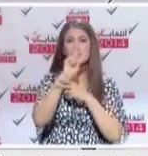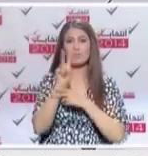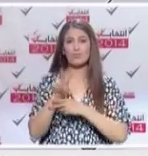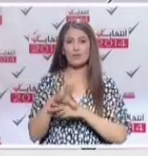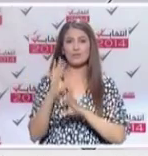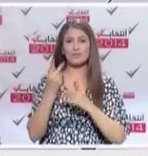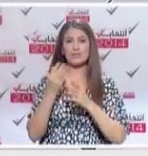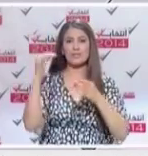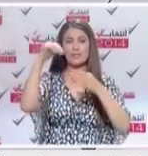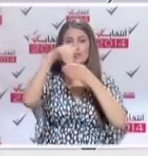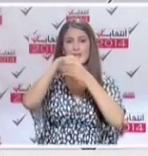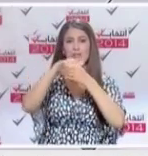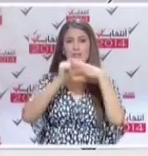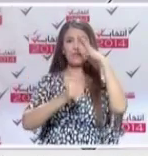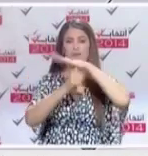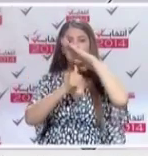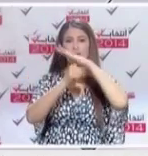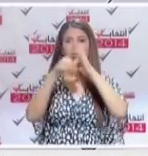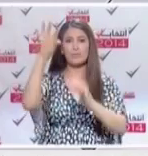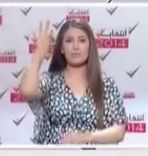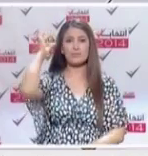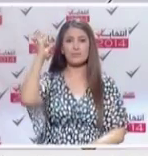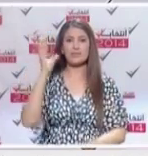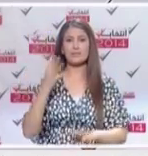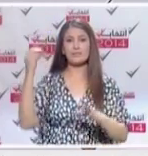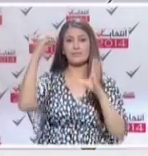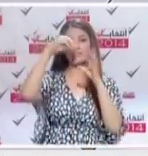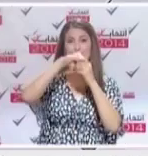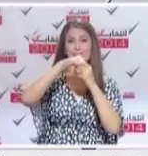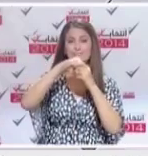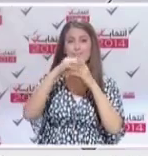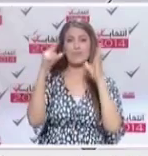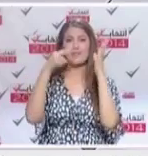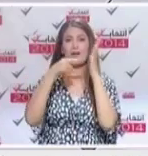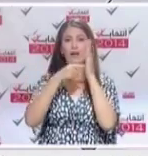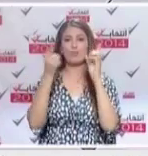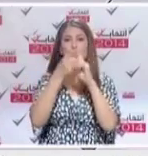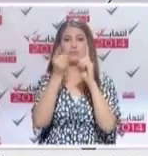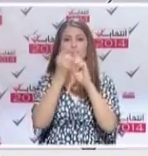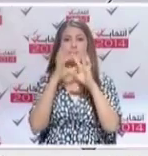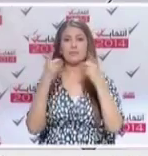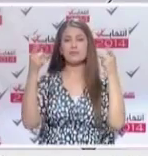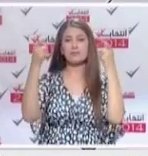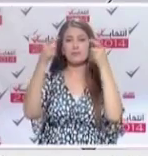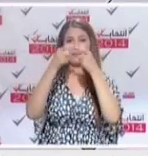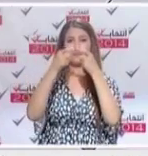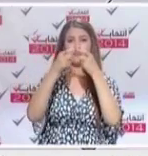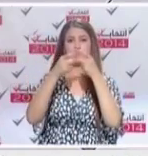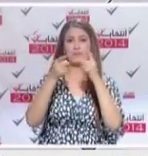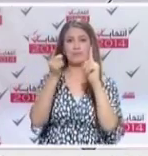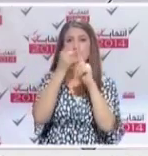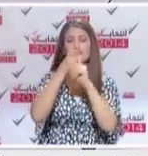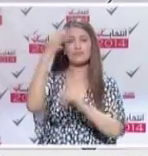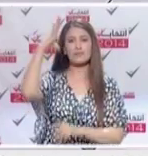الترشح لانتخابات الرئاسية بحيث يتضمن هذا القانون شرط علمي ويقصي القانون